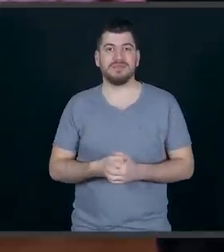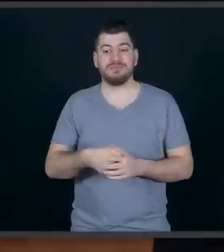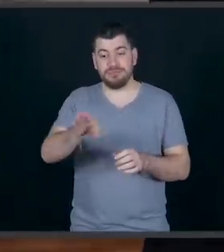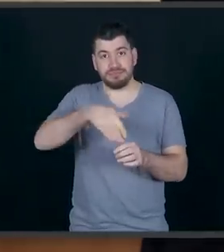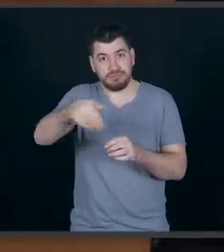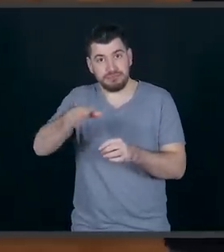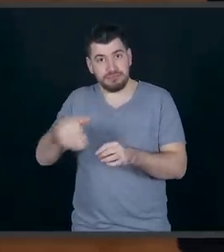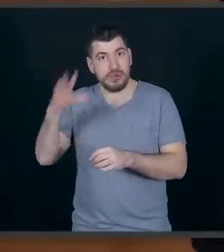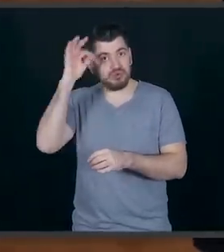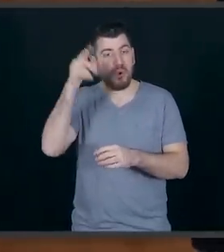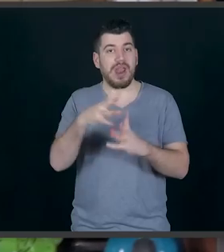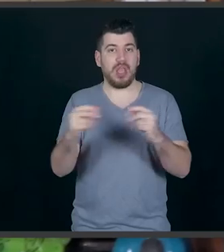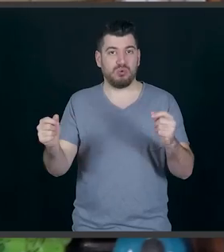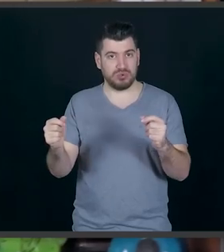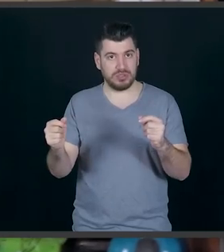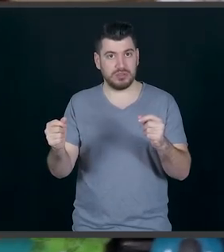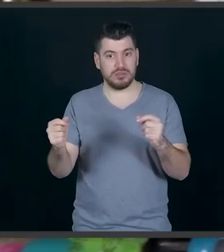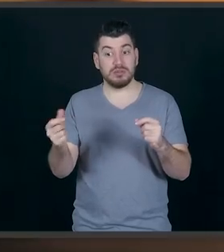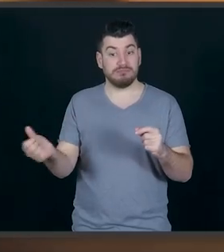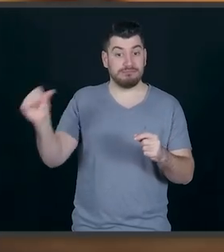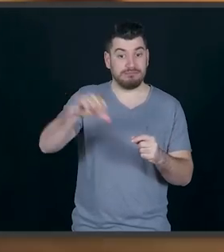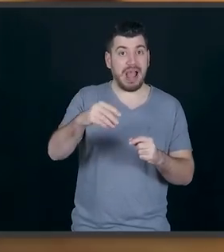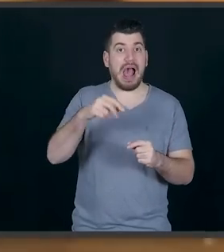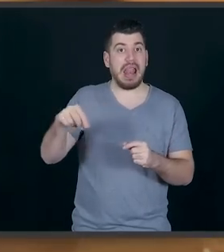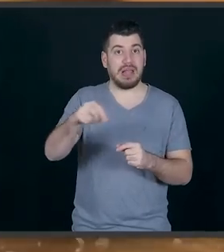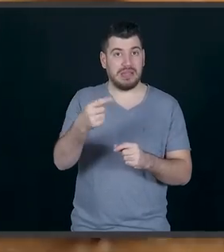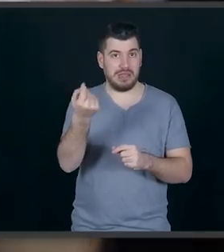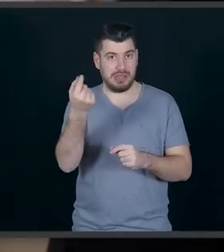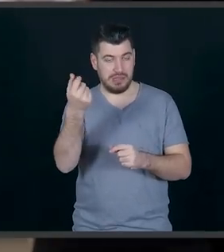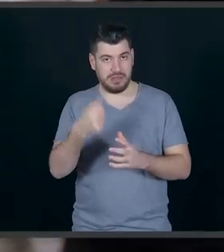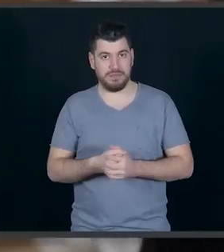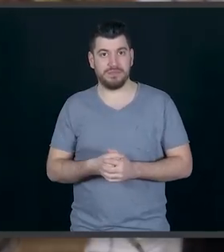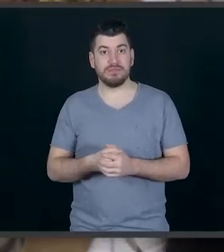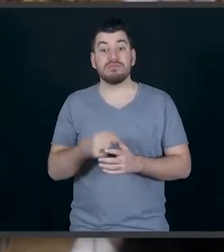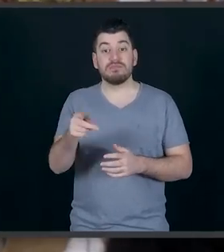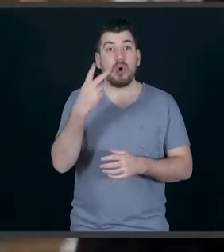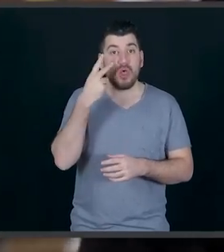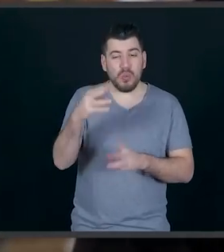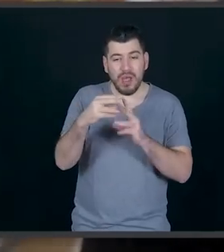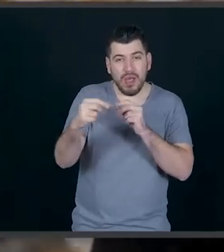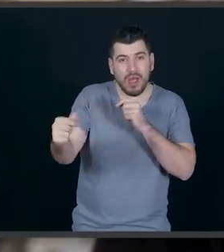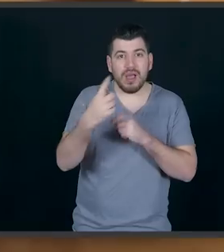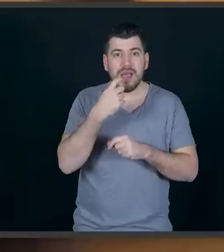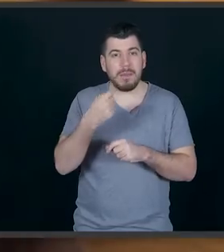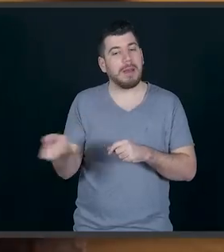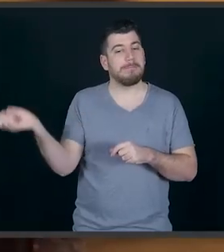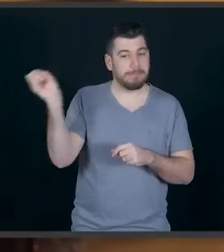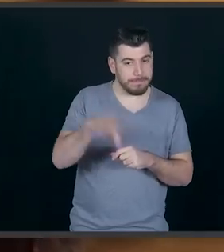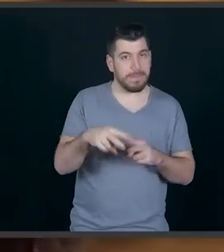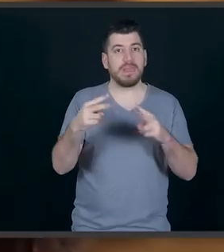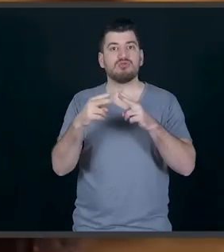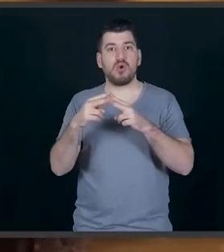για να λιώσει, ρίχνουμε μέσα μία πρέζα αλάτι και μόλις δούμε ότι έχει γίνει ρευστή η καραμέλα, ρίχνουμε μέσα τη σοκολάτα.